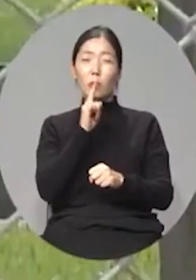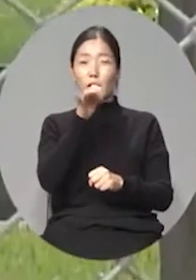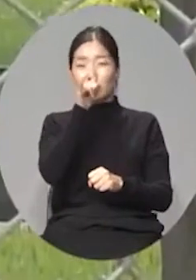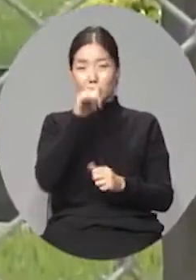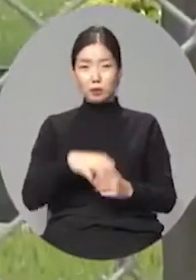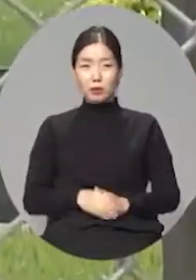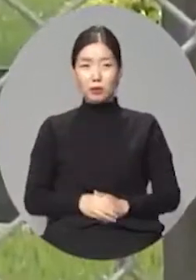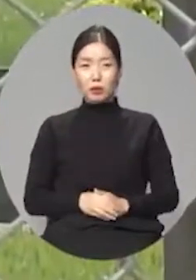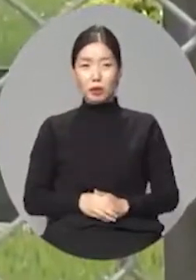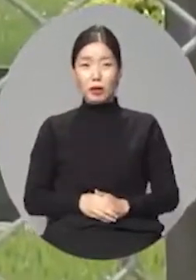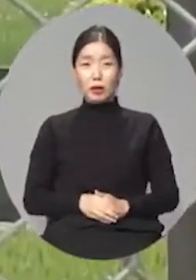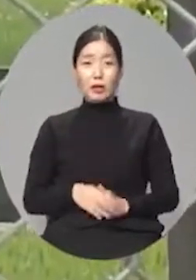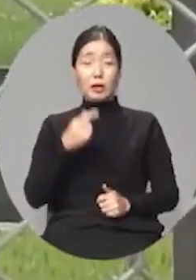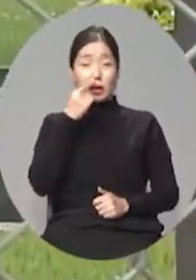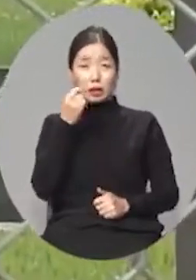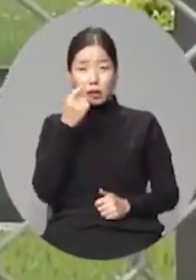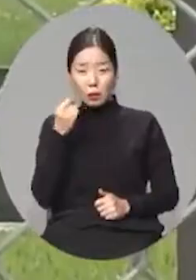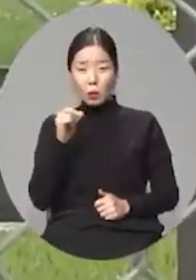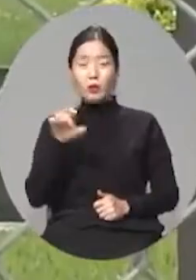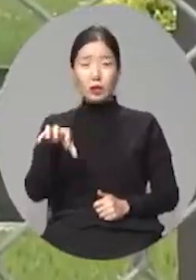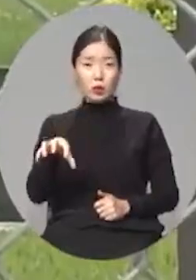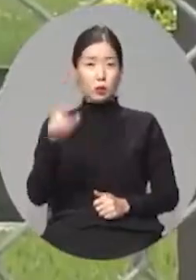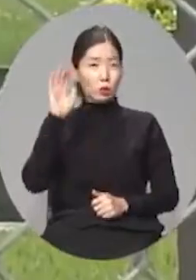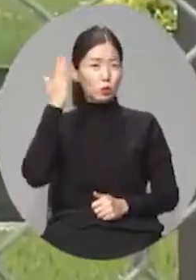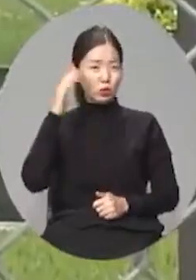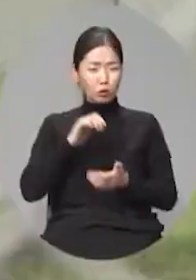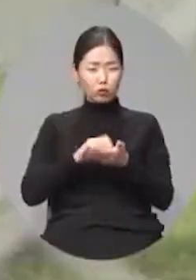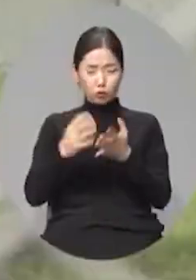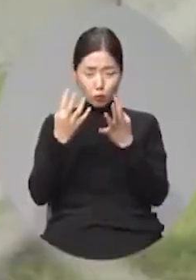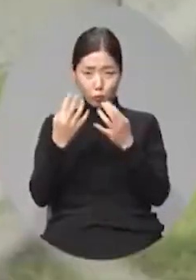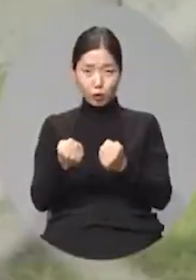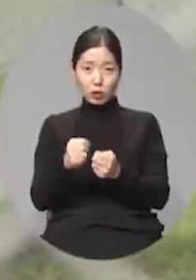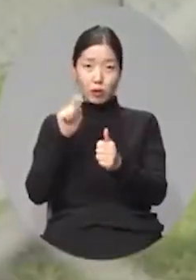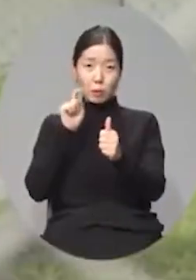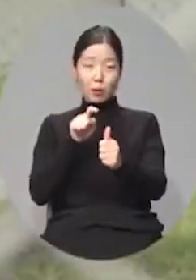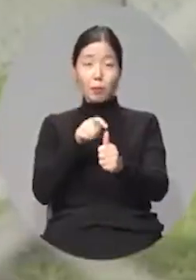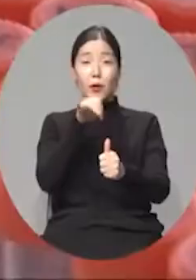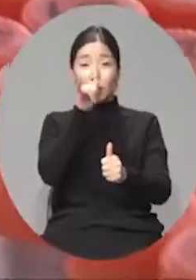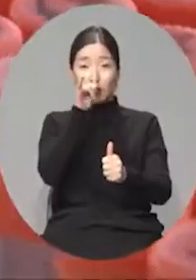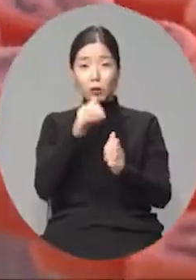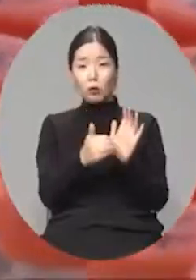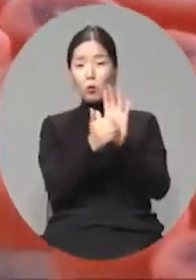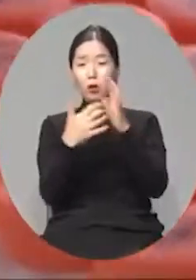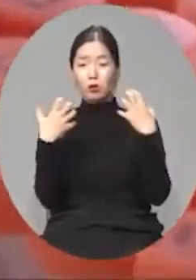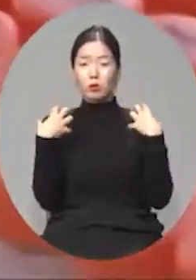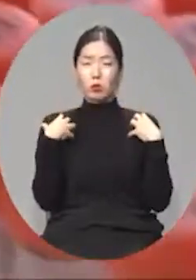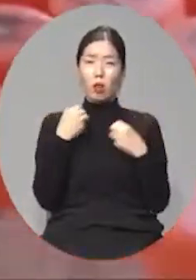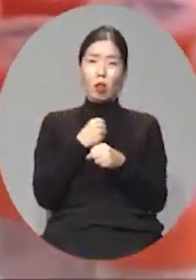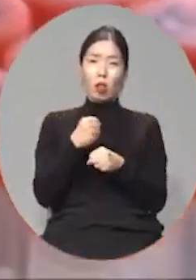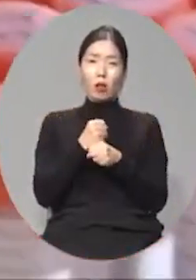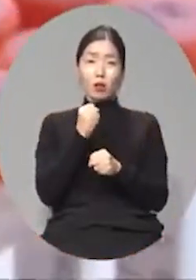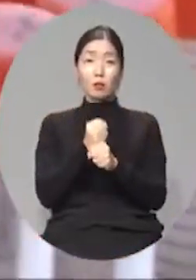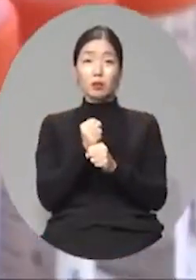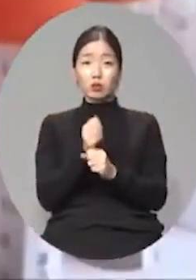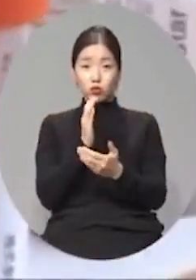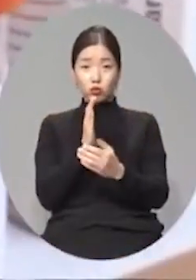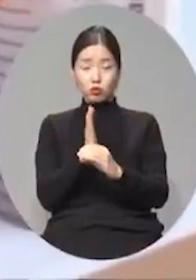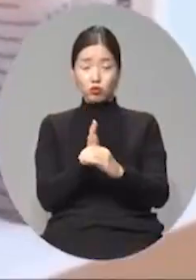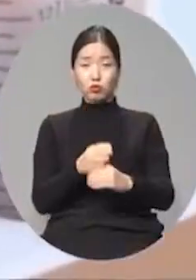일본 오키나와 미군기지에서도 최근 수백 명의 확진자가 속출하며 방역당국을 곤혹스럽게 하고 있습니다.